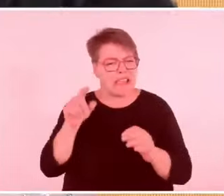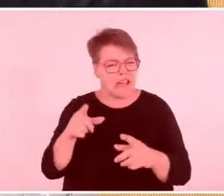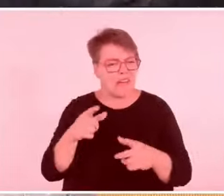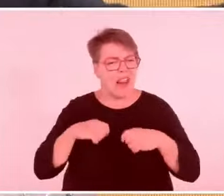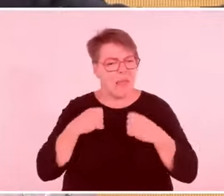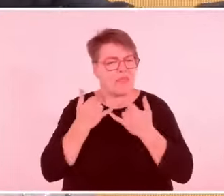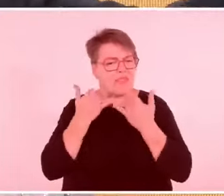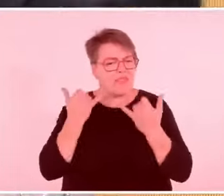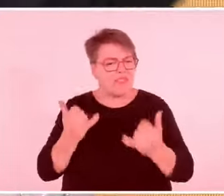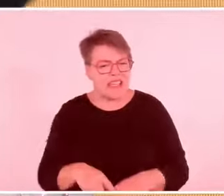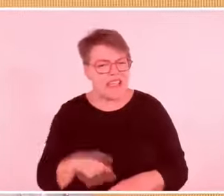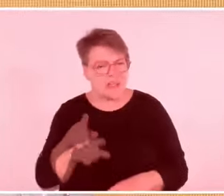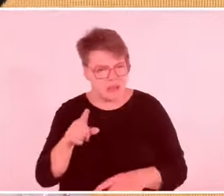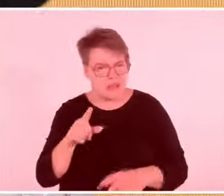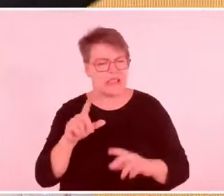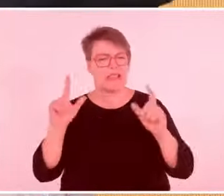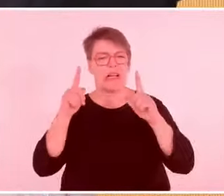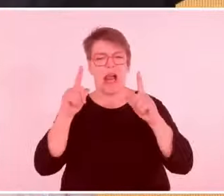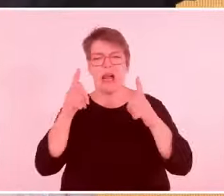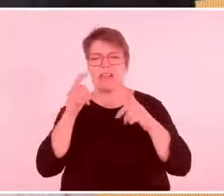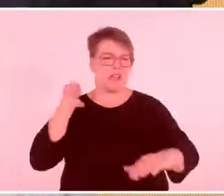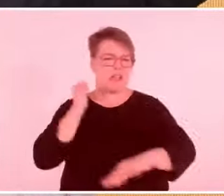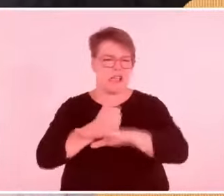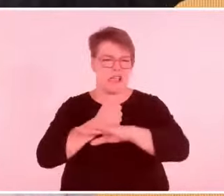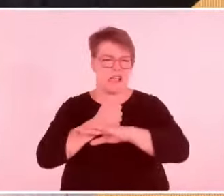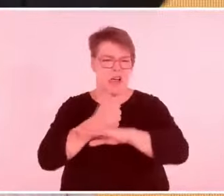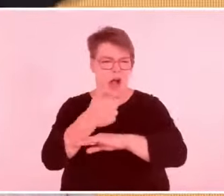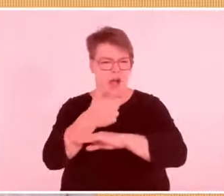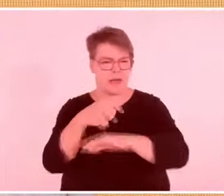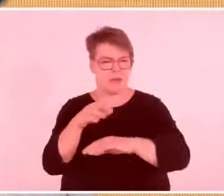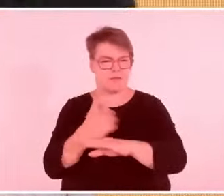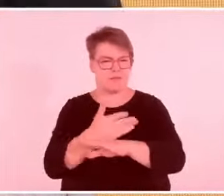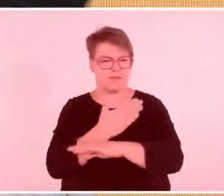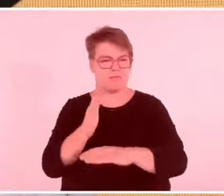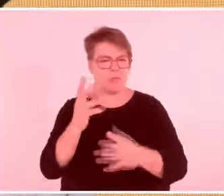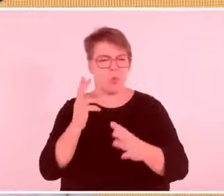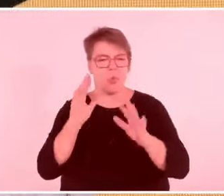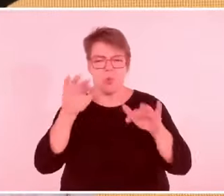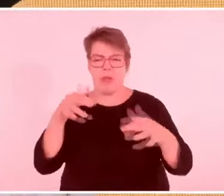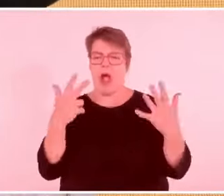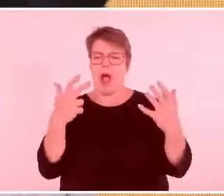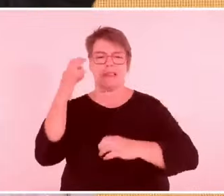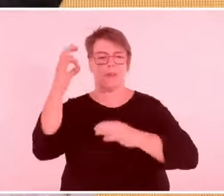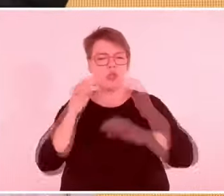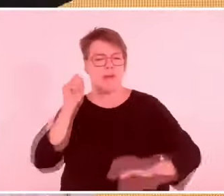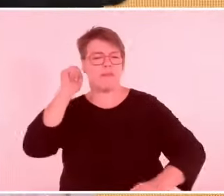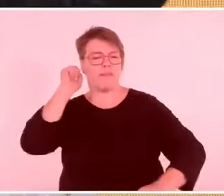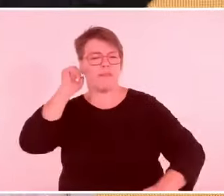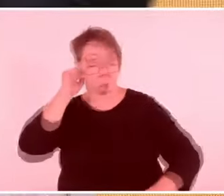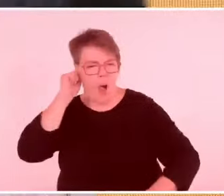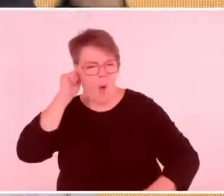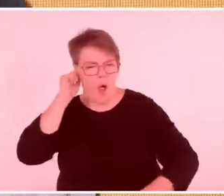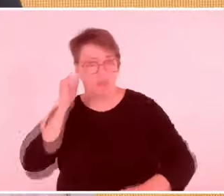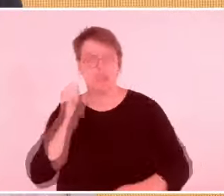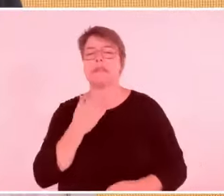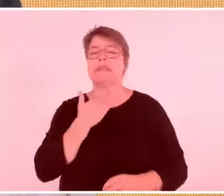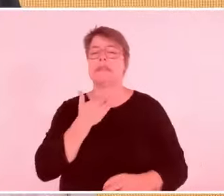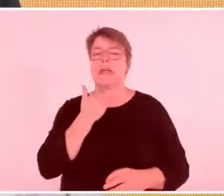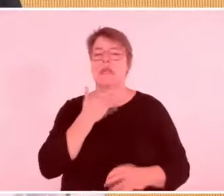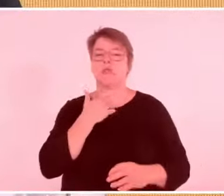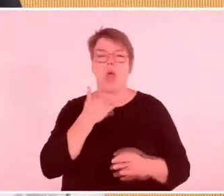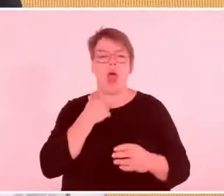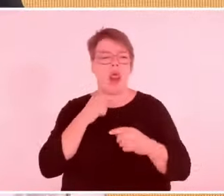die gelegentlich einmal im Leben Sex hat mit zehn Männern und wenn die